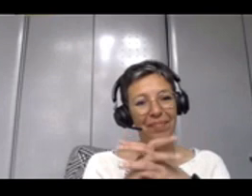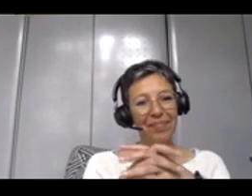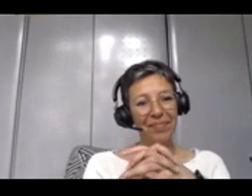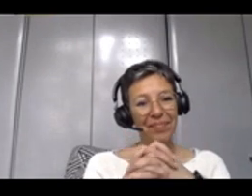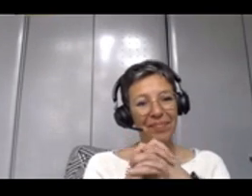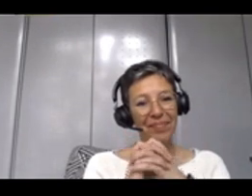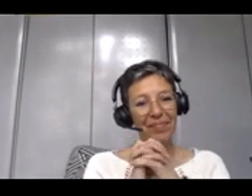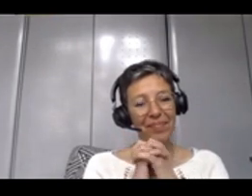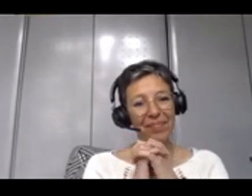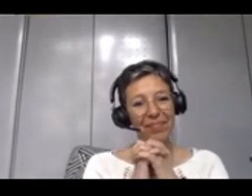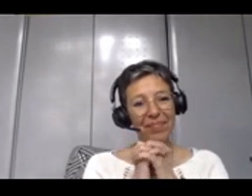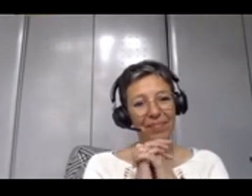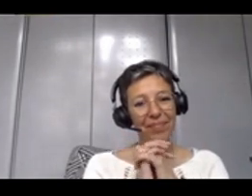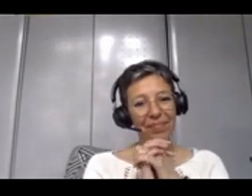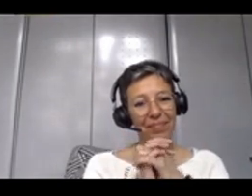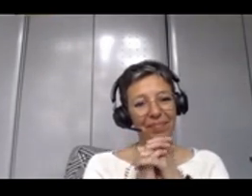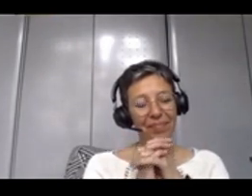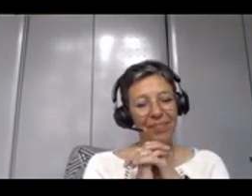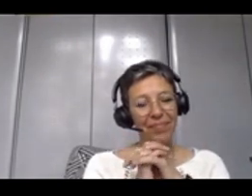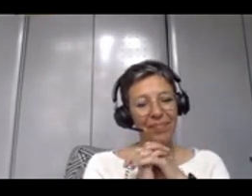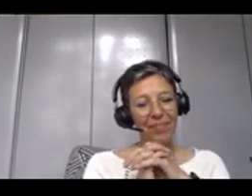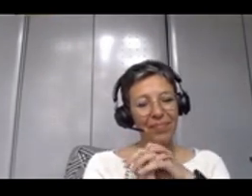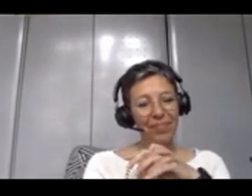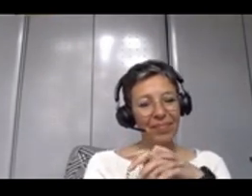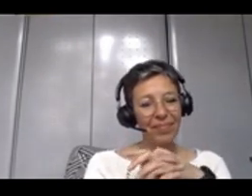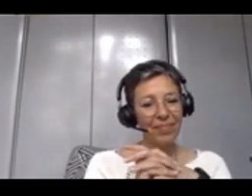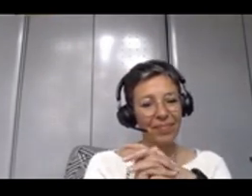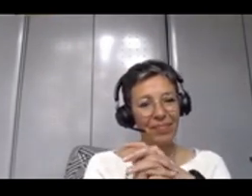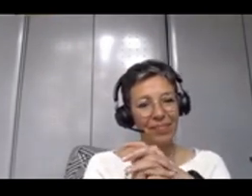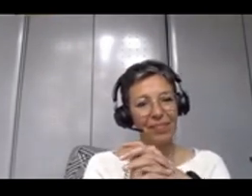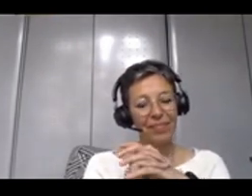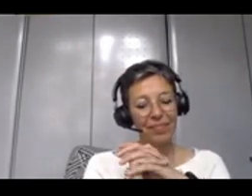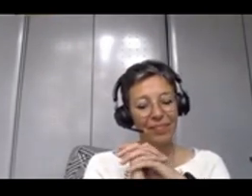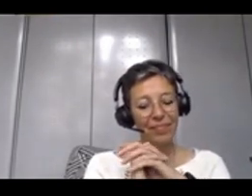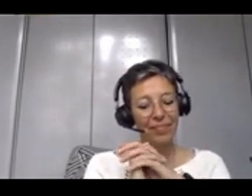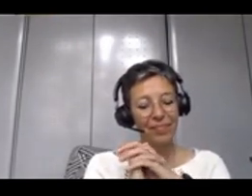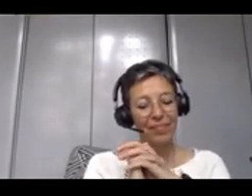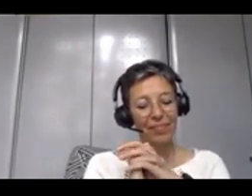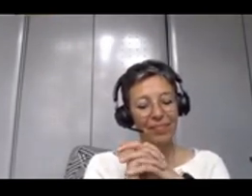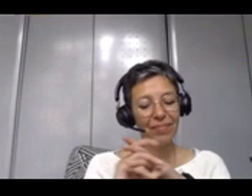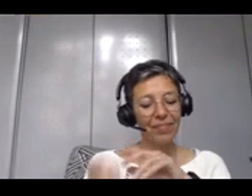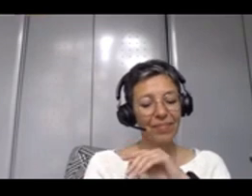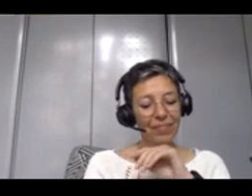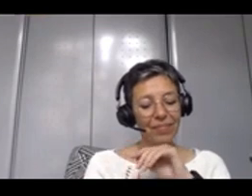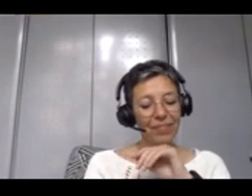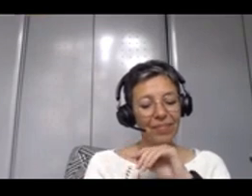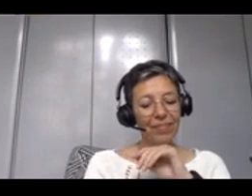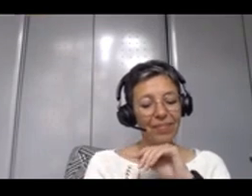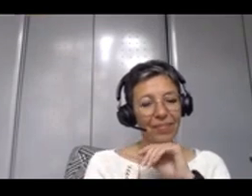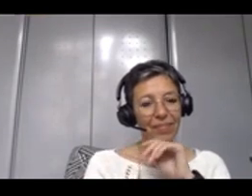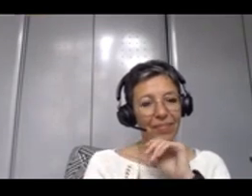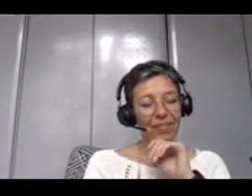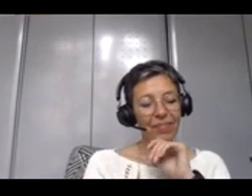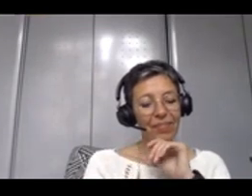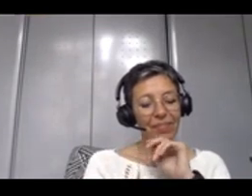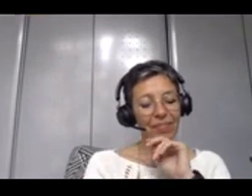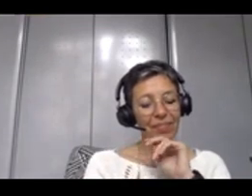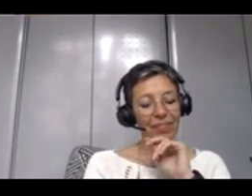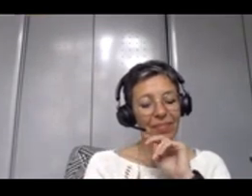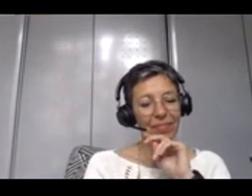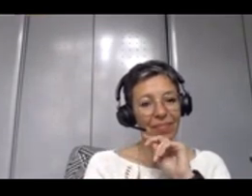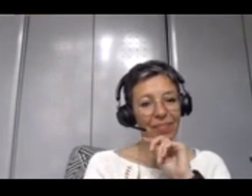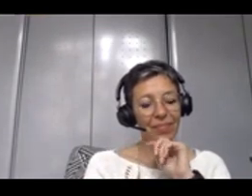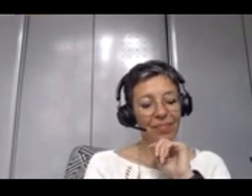quand même une norme un peu plus subtile que ce que je vais vous présenter. Mais ça caricature bien le squelette. Ça va bien planter le truc. Donc on parle de partie